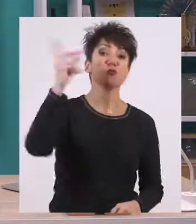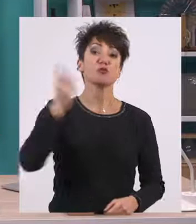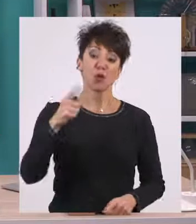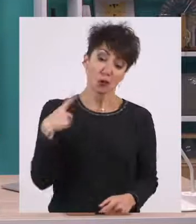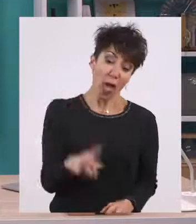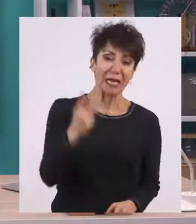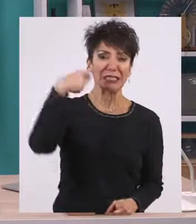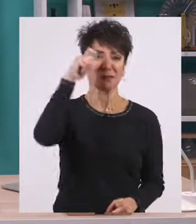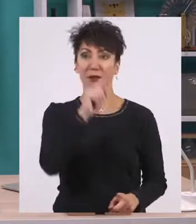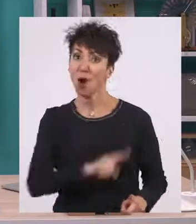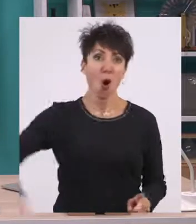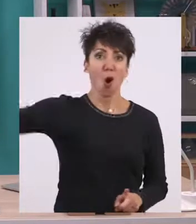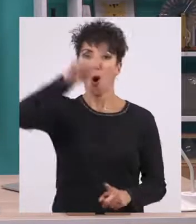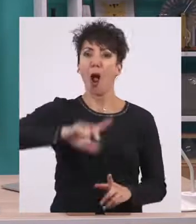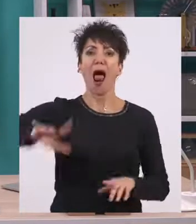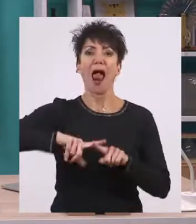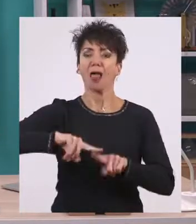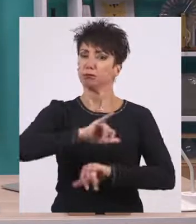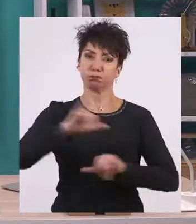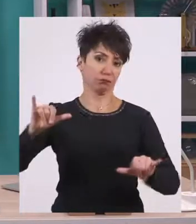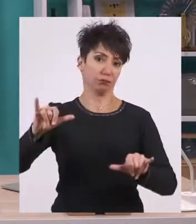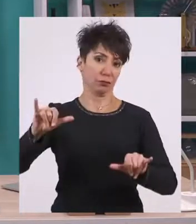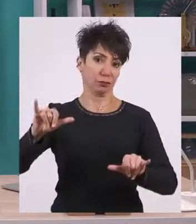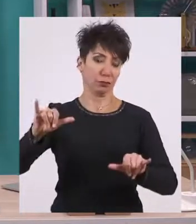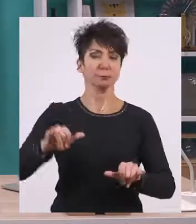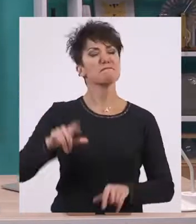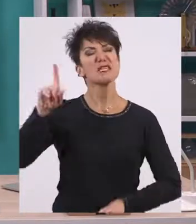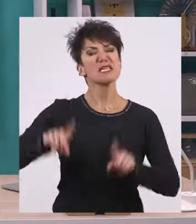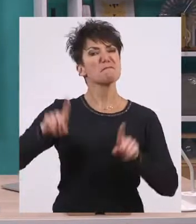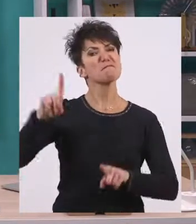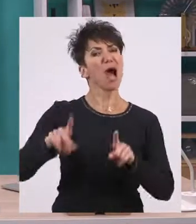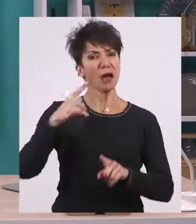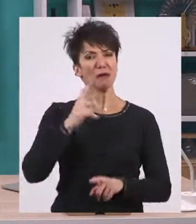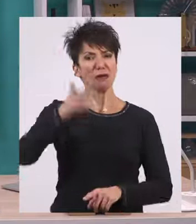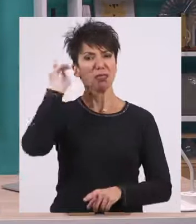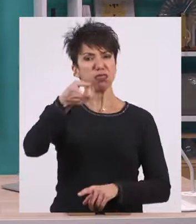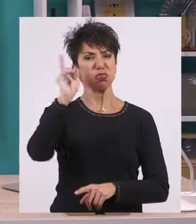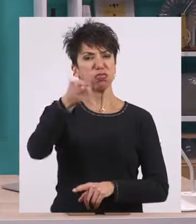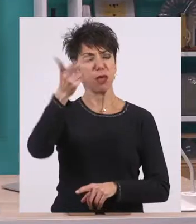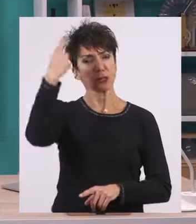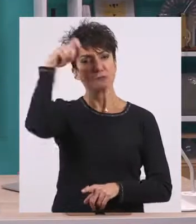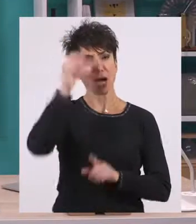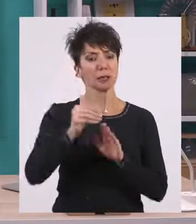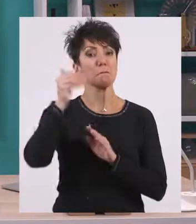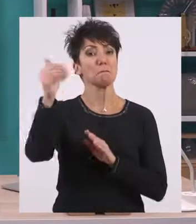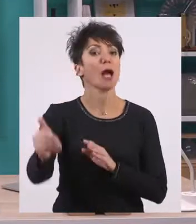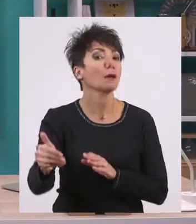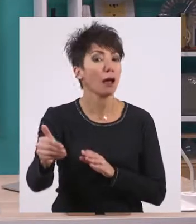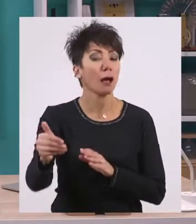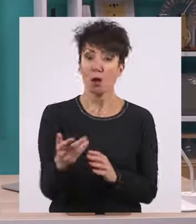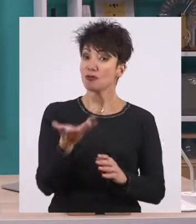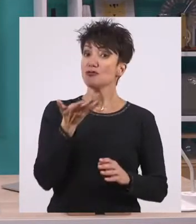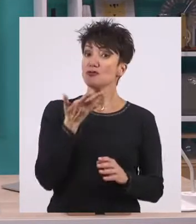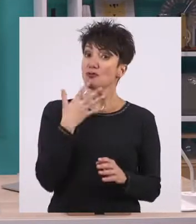Μάλιστα κάποιοι κατηγόρησαν τη Σπάρτη, ειδικά αργότερα, την